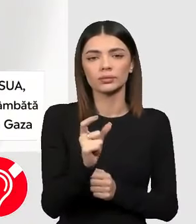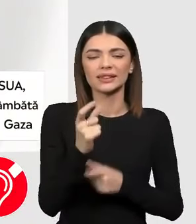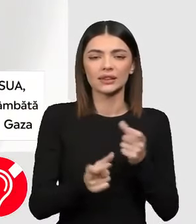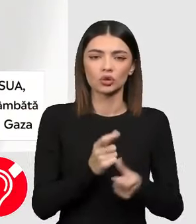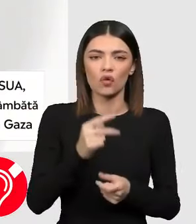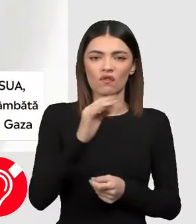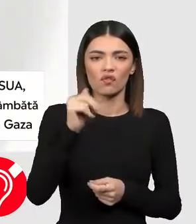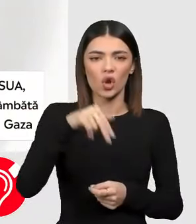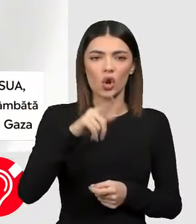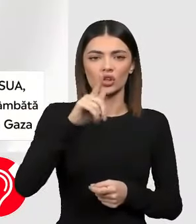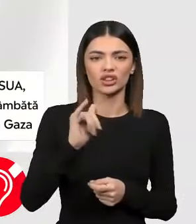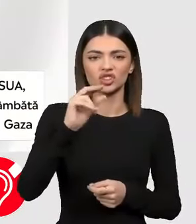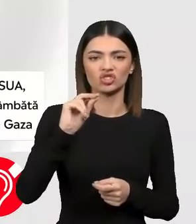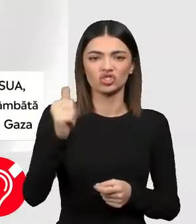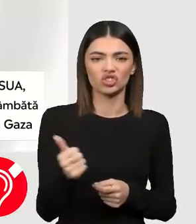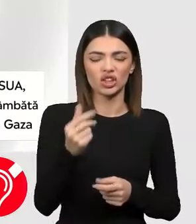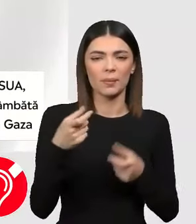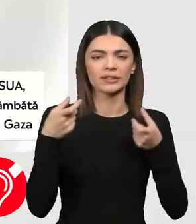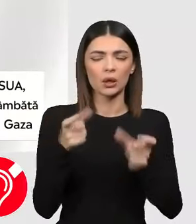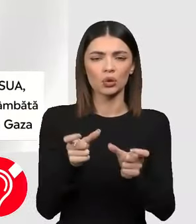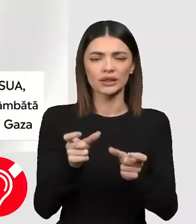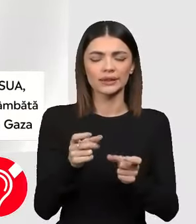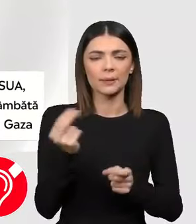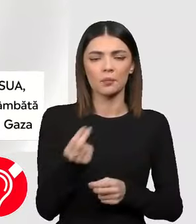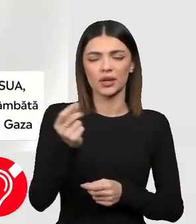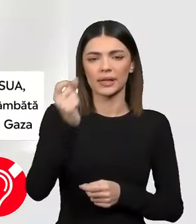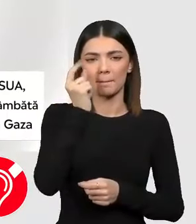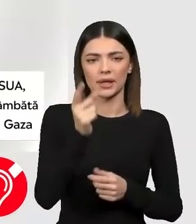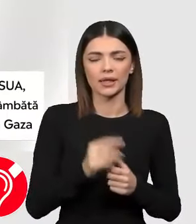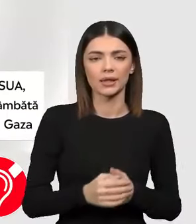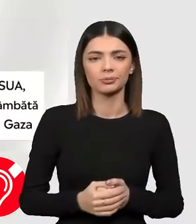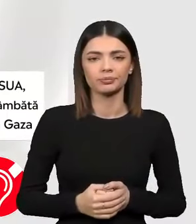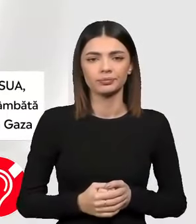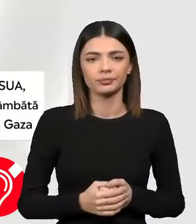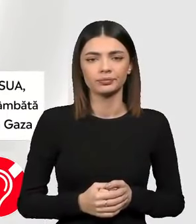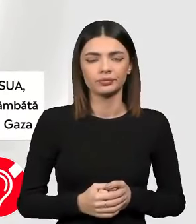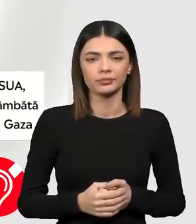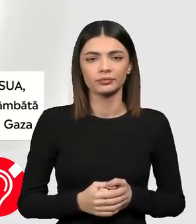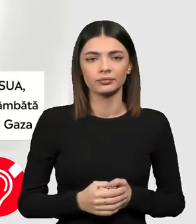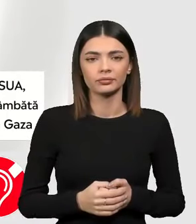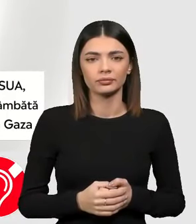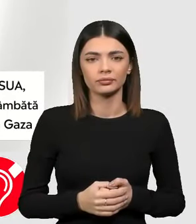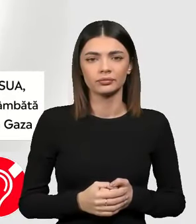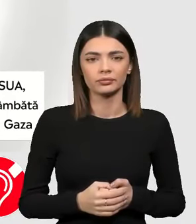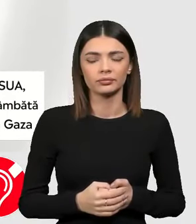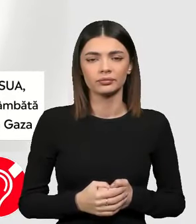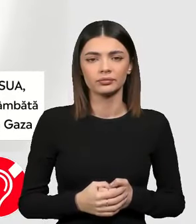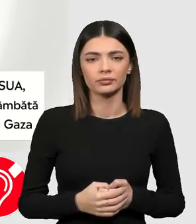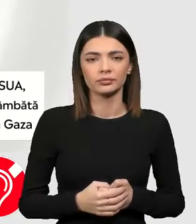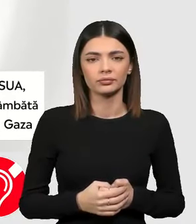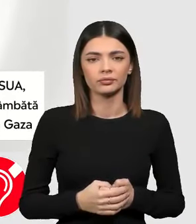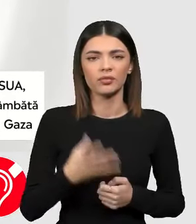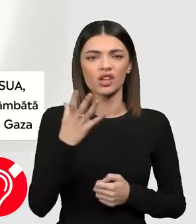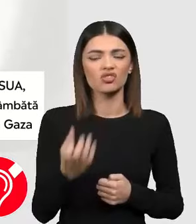lor. Discut mai multe despre acest subiect cu Florin Jipa, editor șef la monitorul apărării și securității. Bună dimineața, Florin! Bună